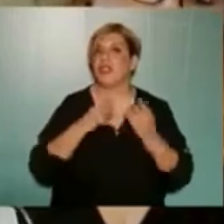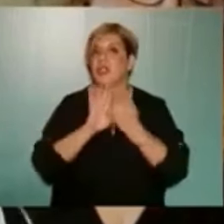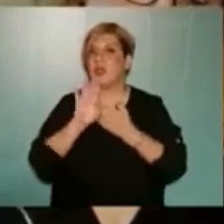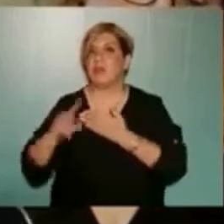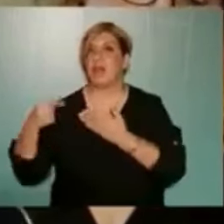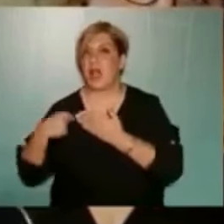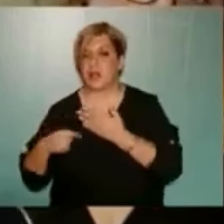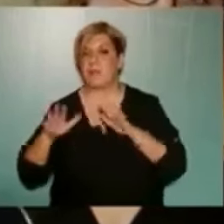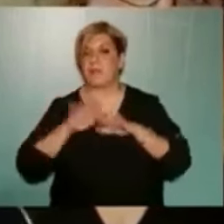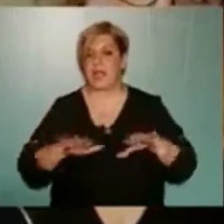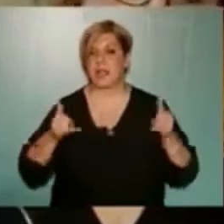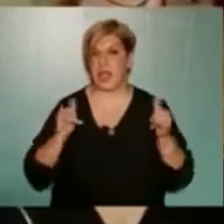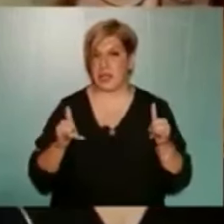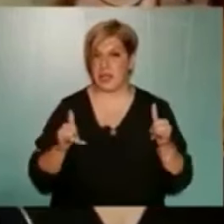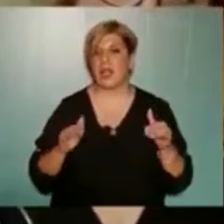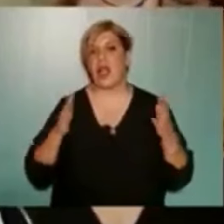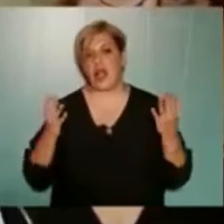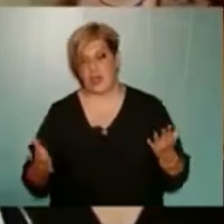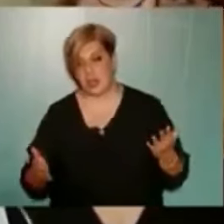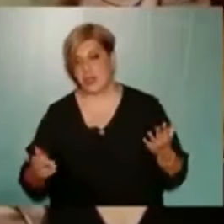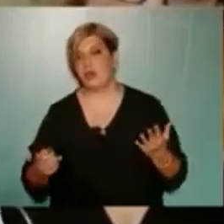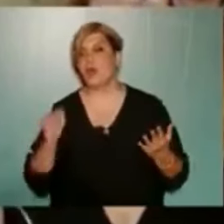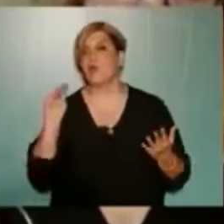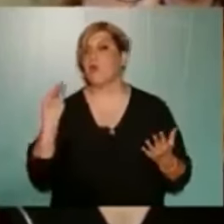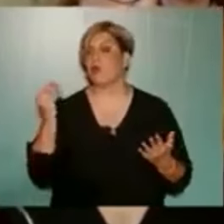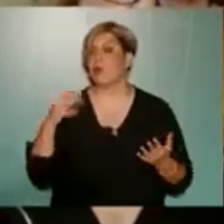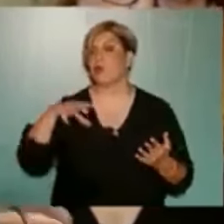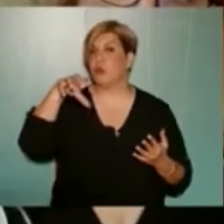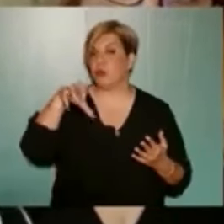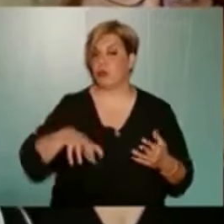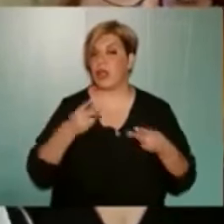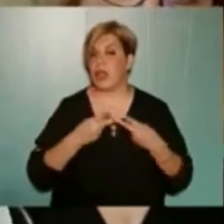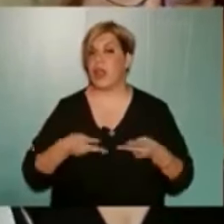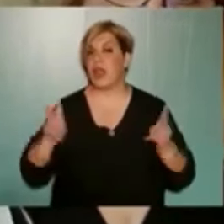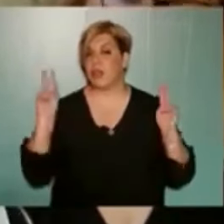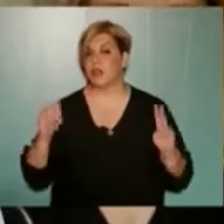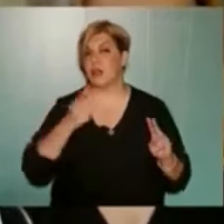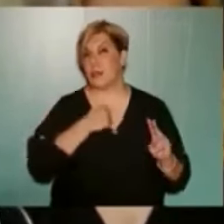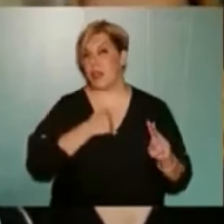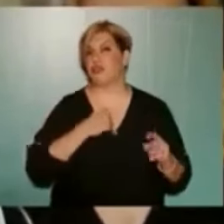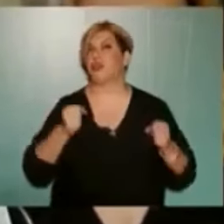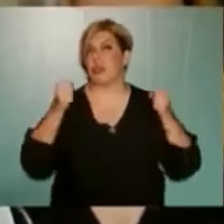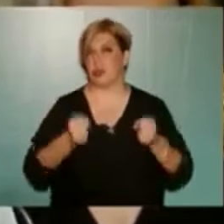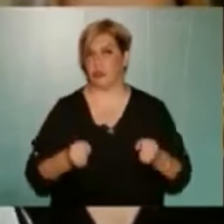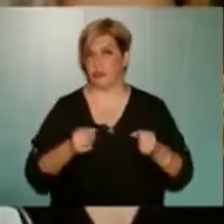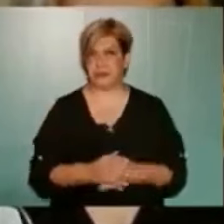χώρους πρασίνου, παιδικές χαρές, αλλά και πολιτιστικούς χώρους, ελεύθερους φυσικά σε εμάς τους κατοίκους.